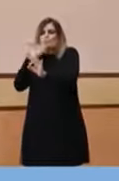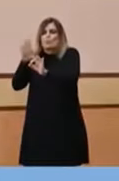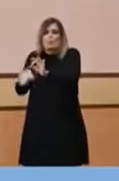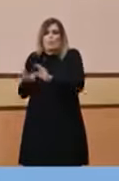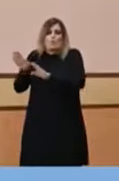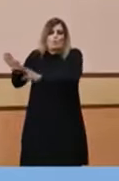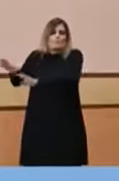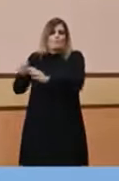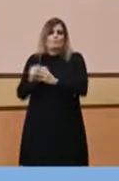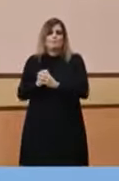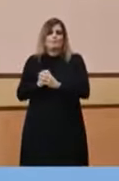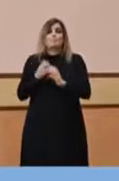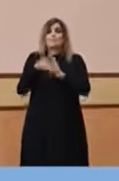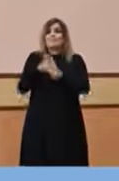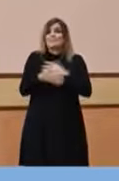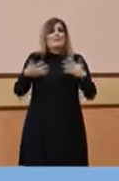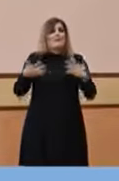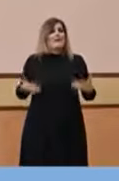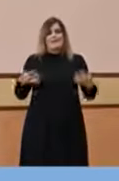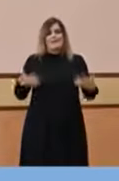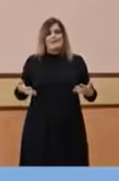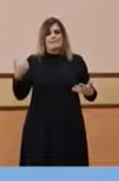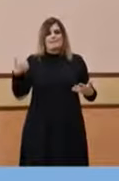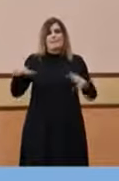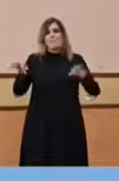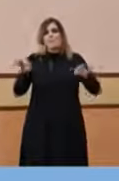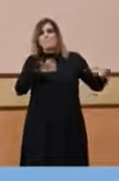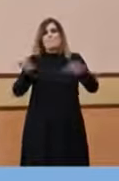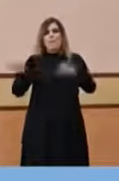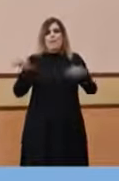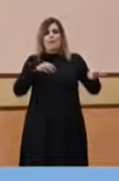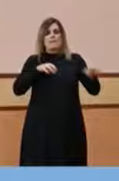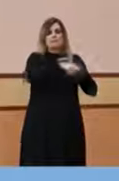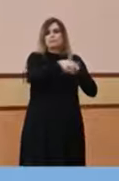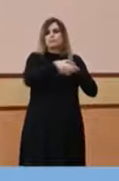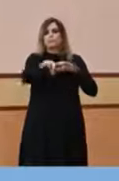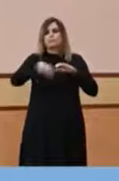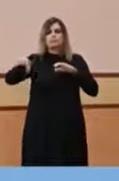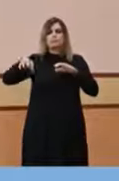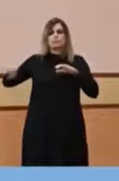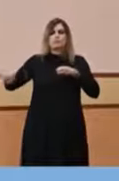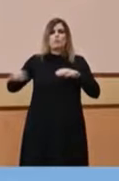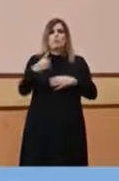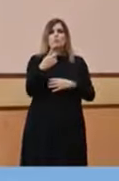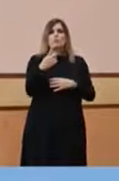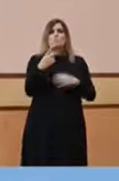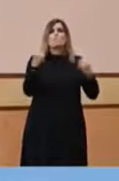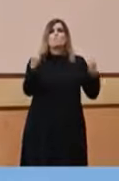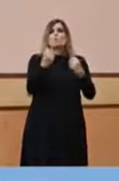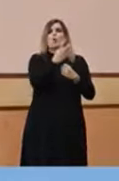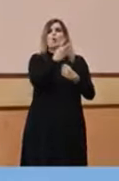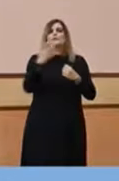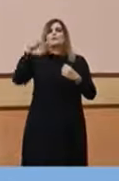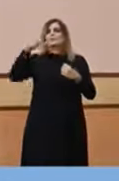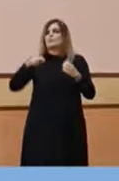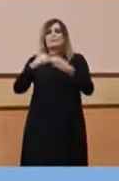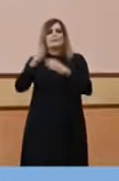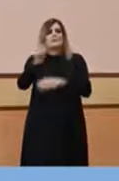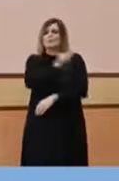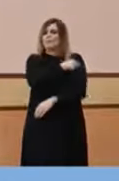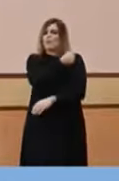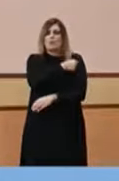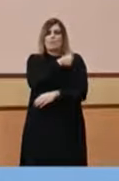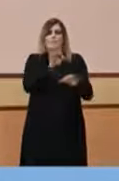Per tant, en aquest moment, tenim ja distribuïdes 1.497.552